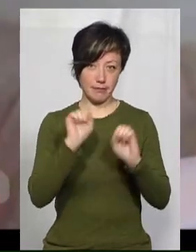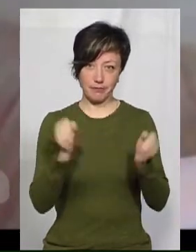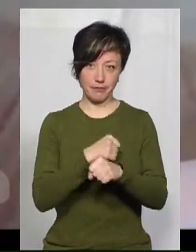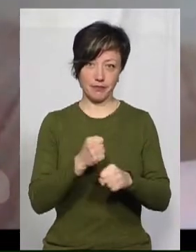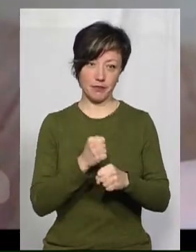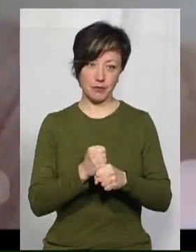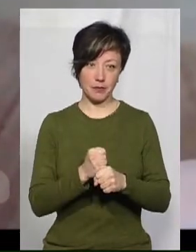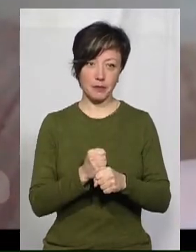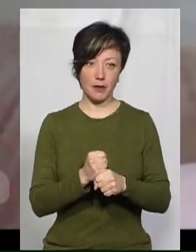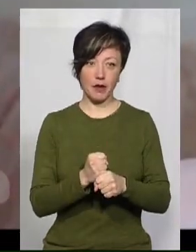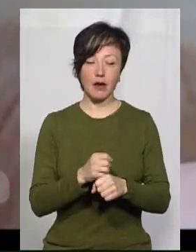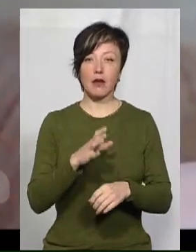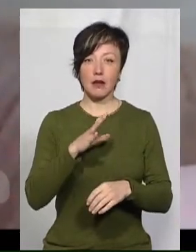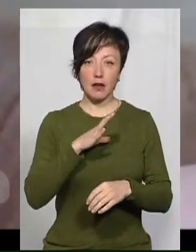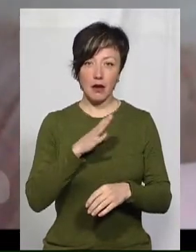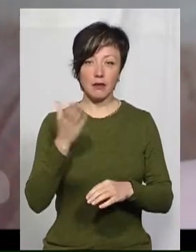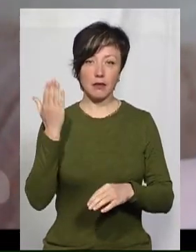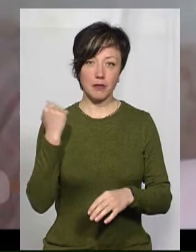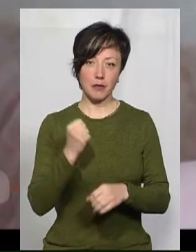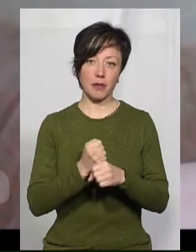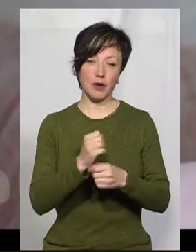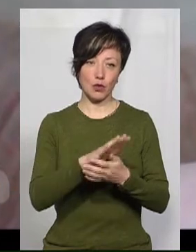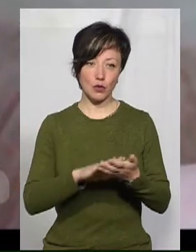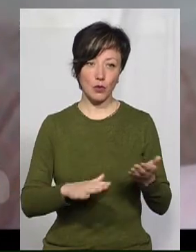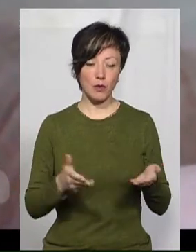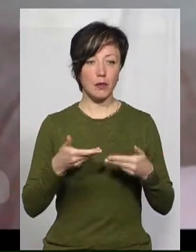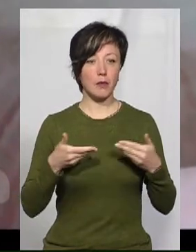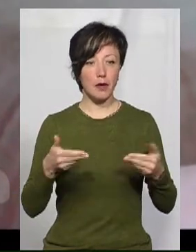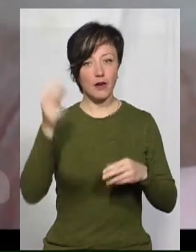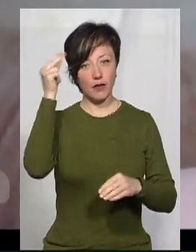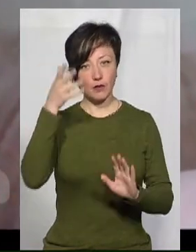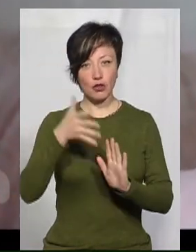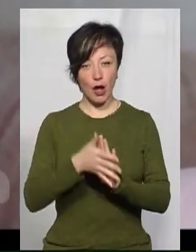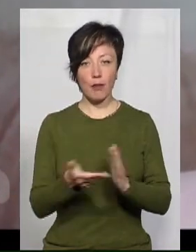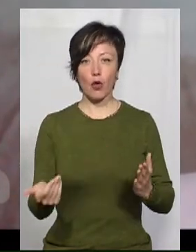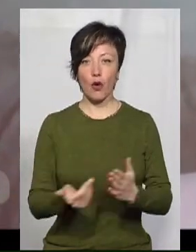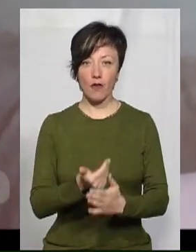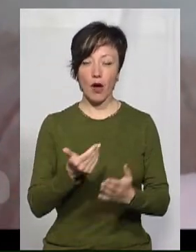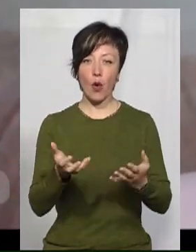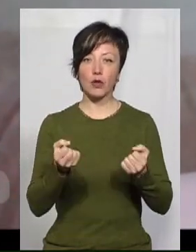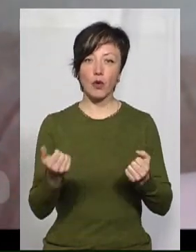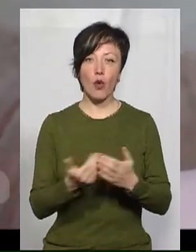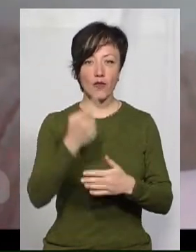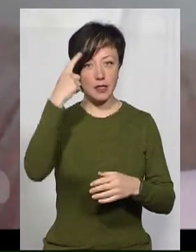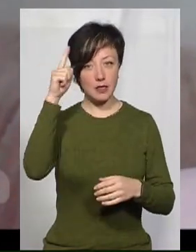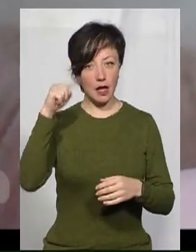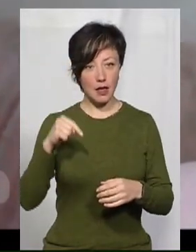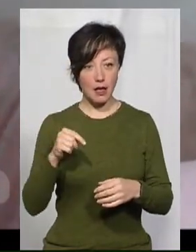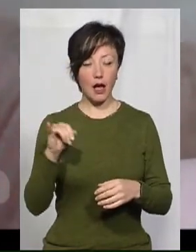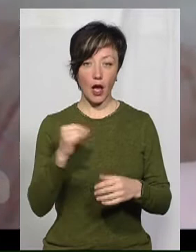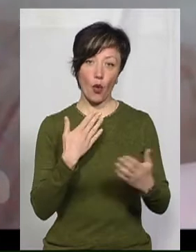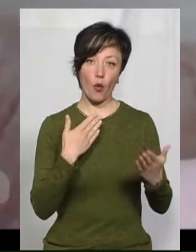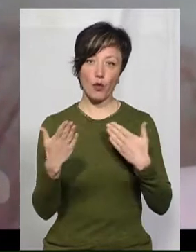Ми перебудували свою роботу, ми працюємо, ми вивчаємо нове, ми отримуємо нові знання і